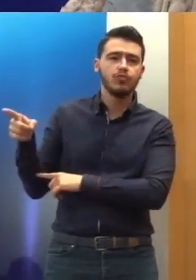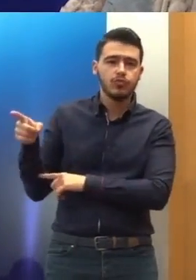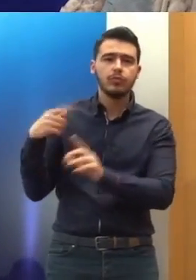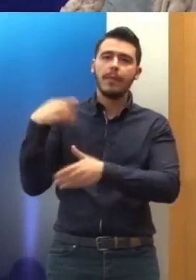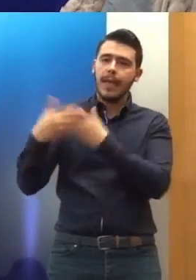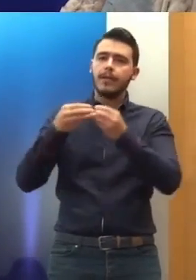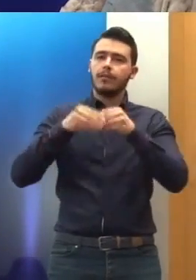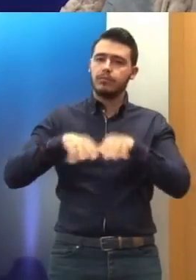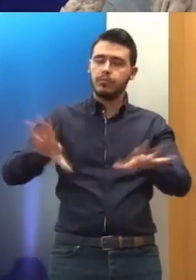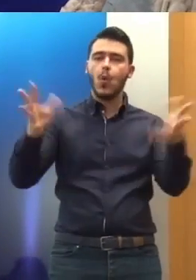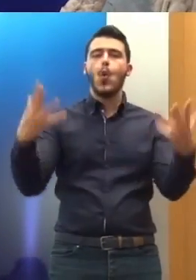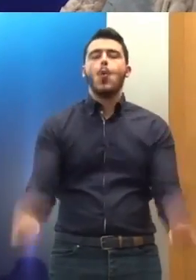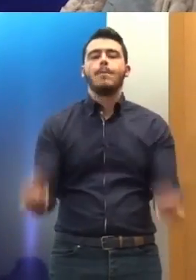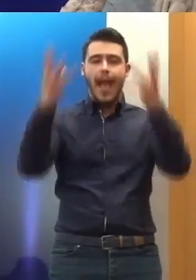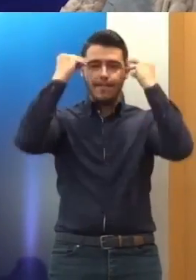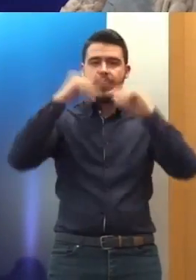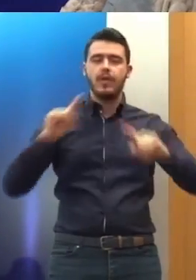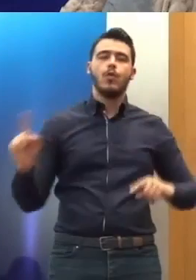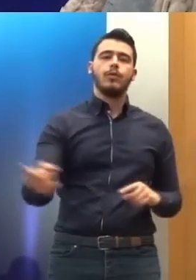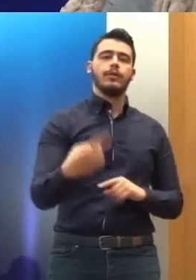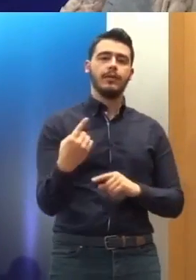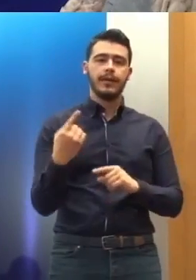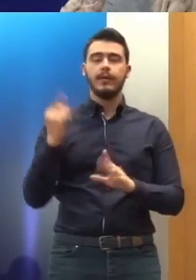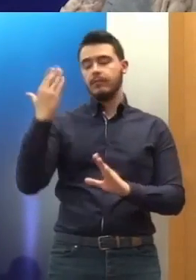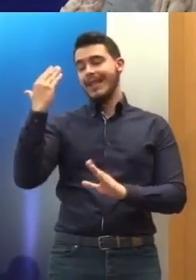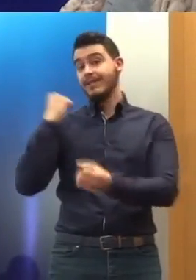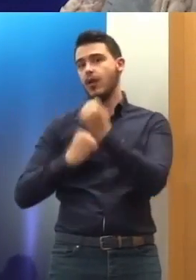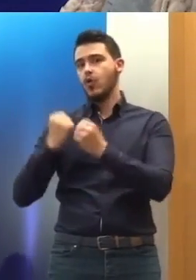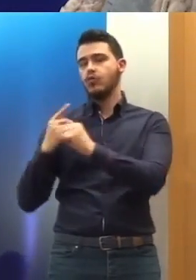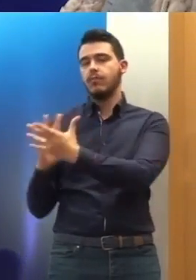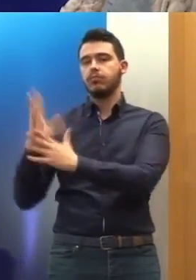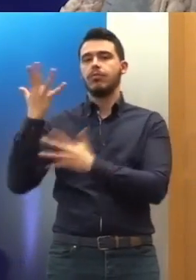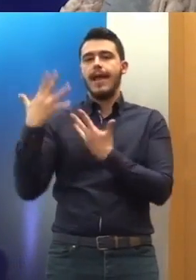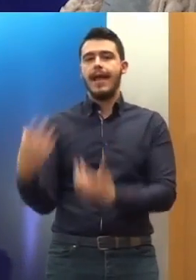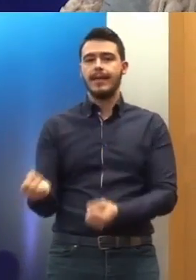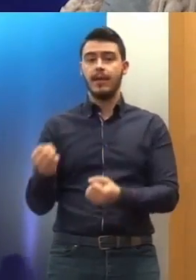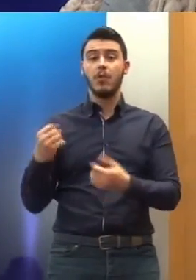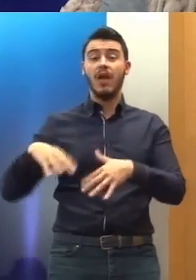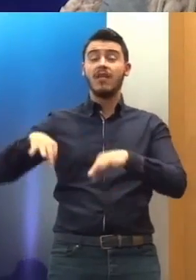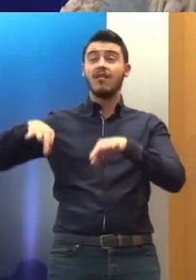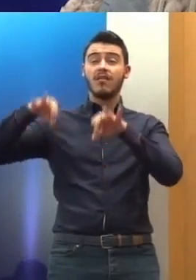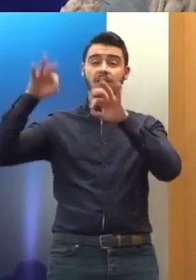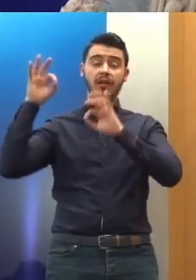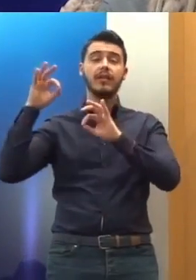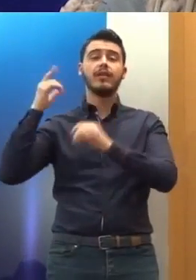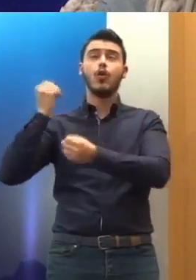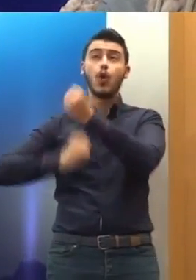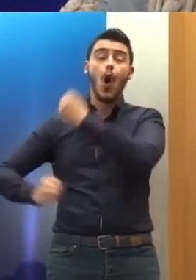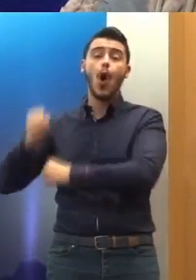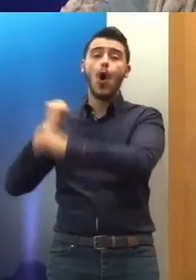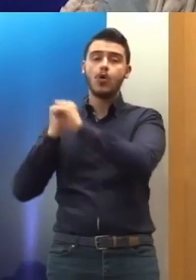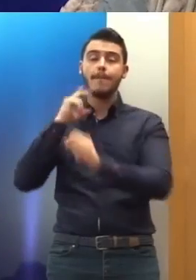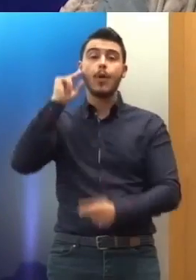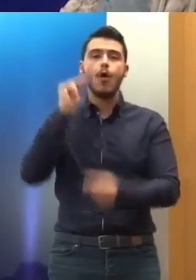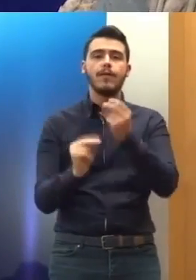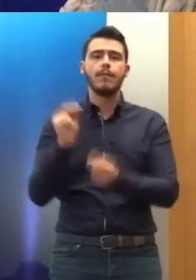τώρα, έχει αλλάξει τα πολύ τελευταία χρόνια, αλλά για ένα πολύ μεγάλο ποσοστό, για πολλά χρόνια δηλαδή, υπήρχε